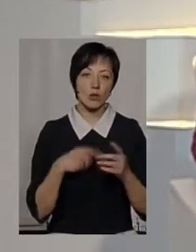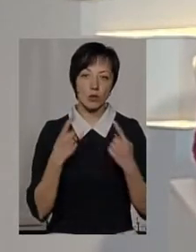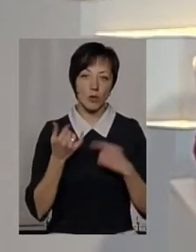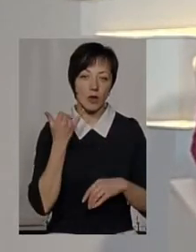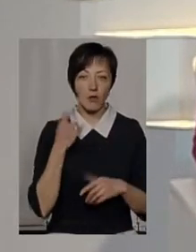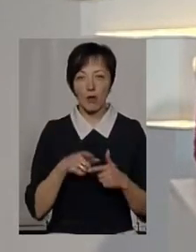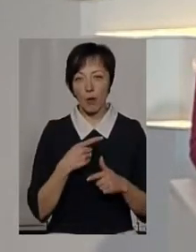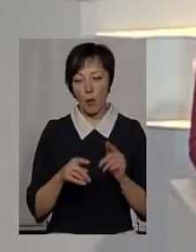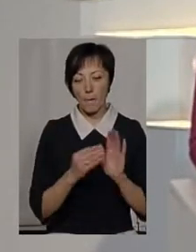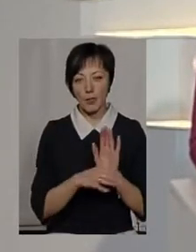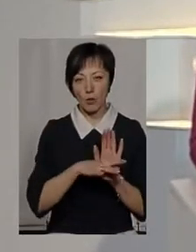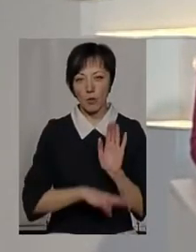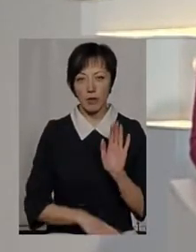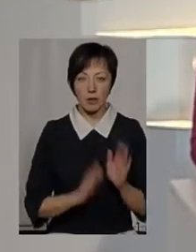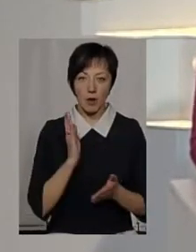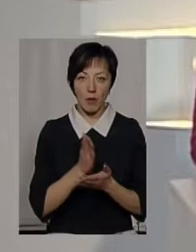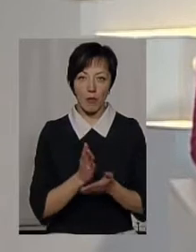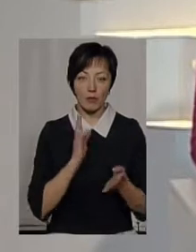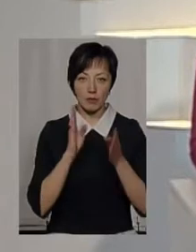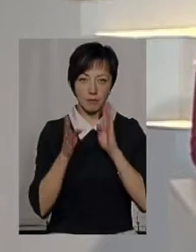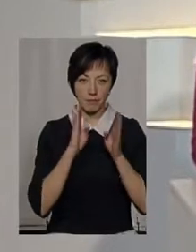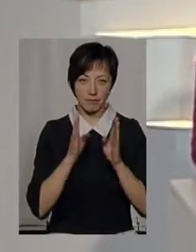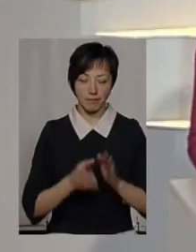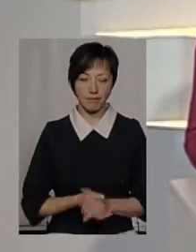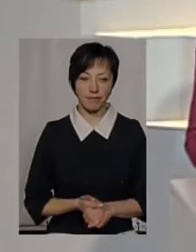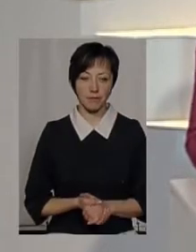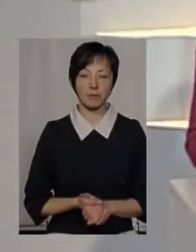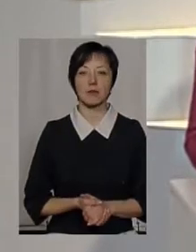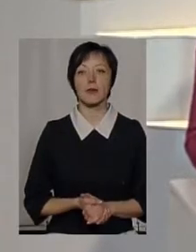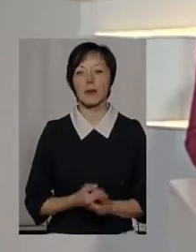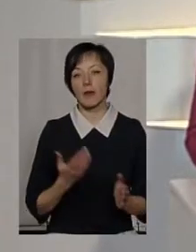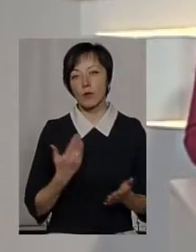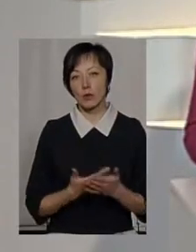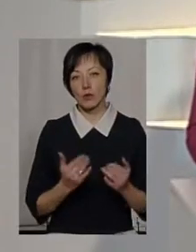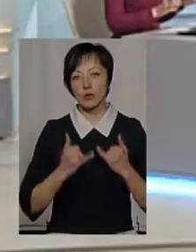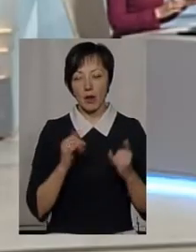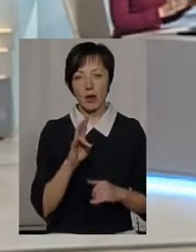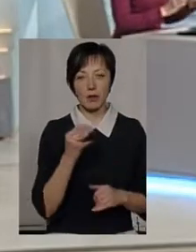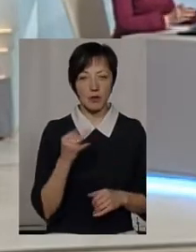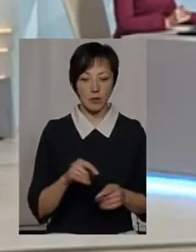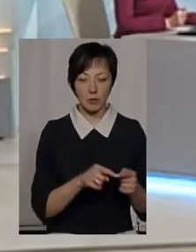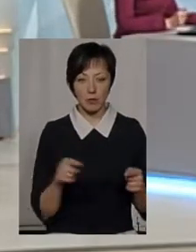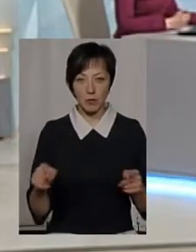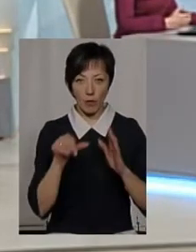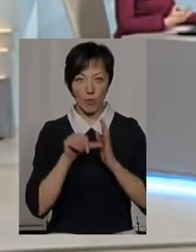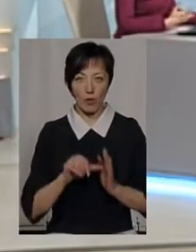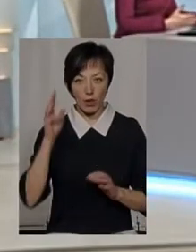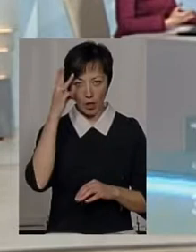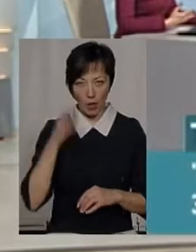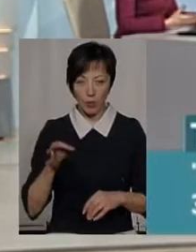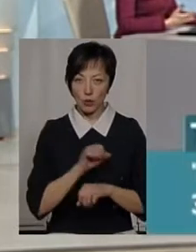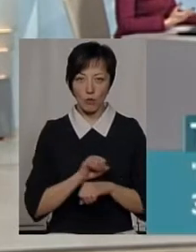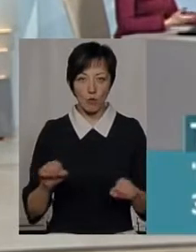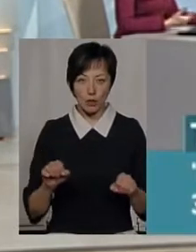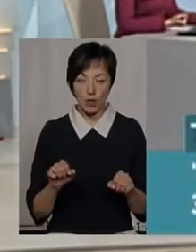розмови телефоном або пишіть коментарі під прямою трансляцією у Фейсбук. Отож, пане Андрію, упродовж півроку на Хмельниччині не